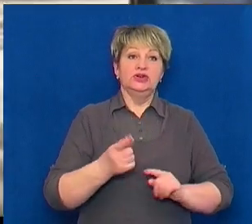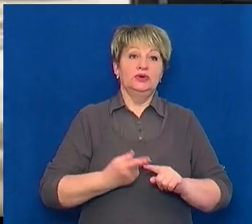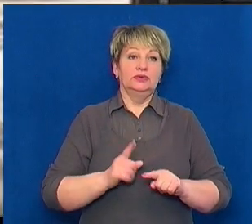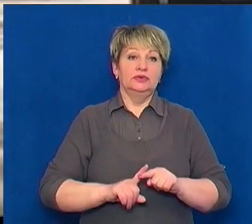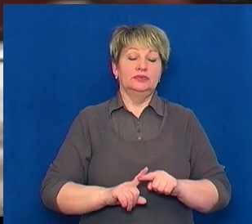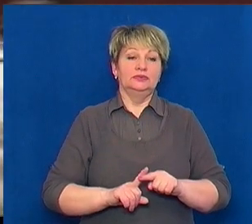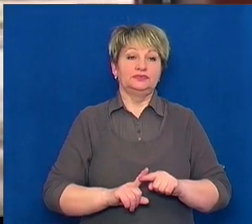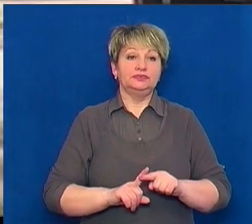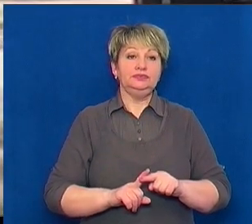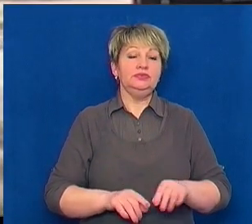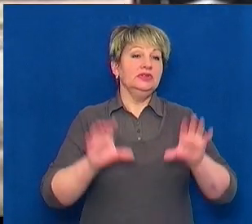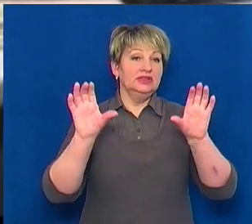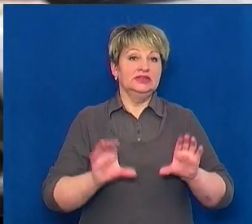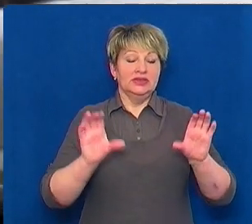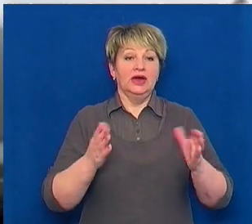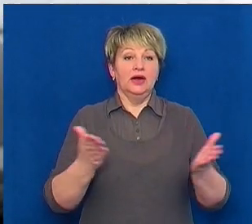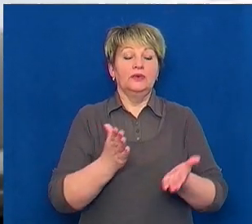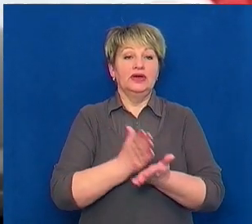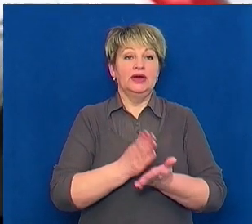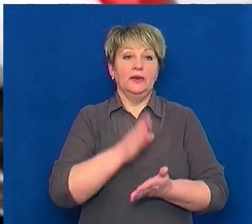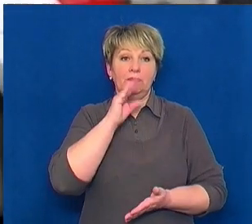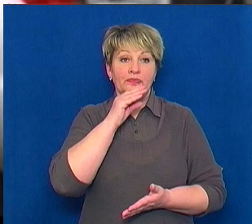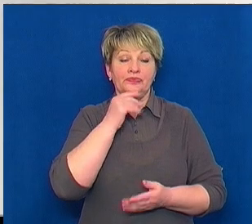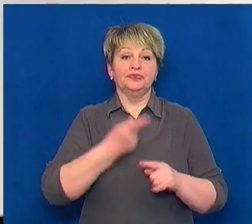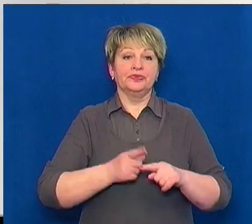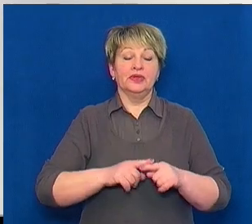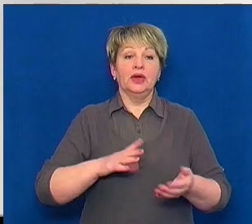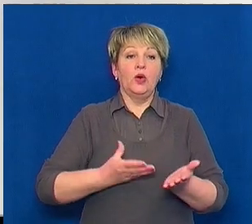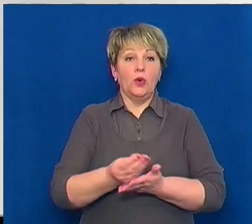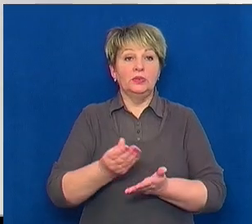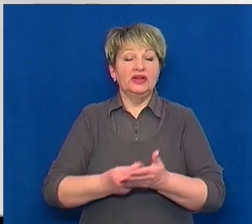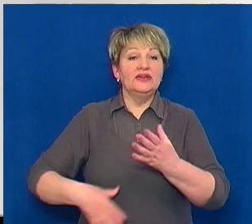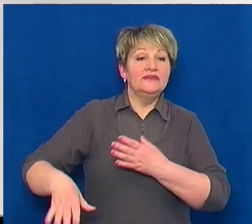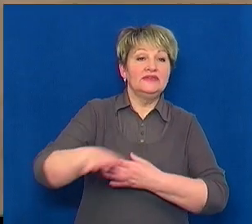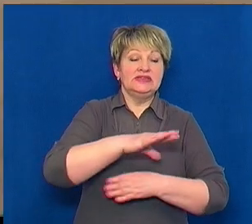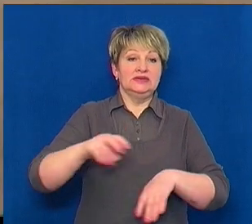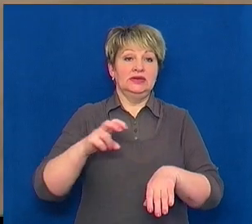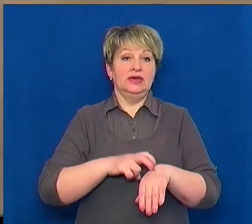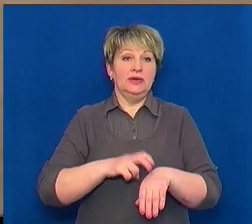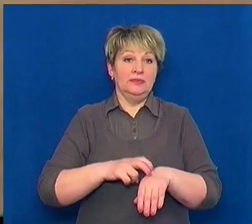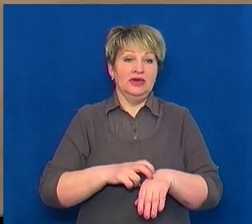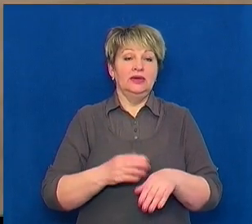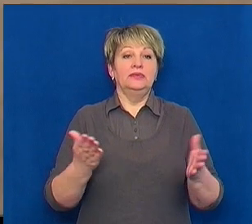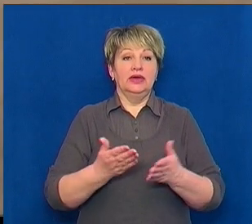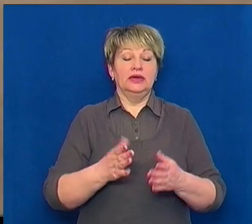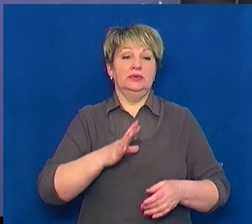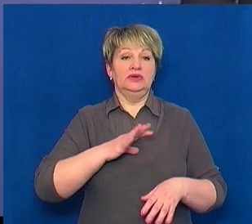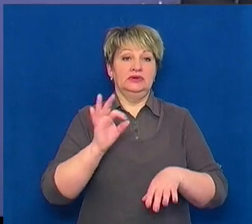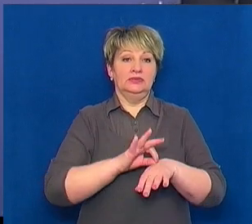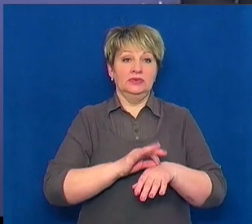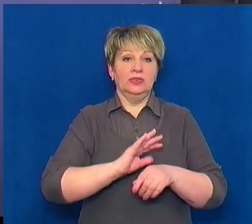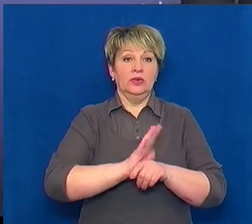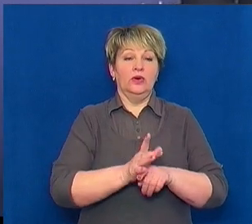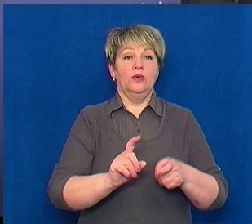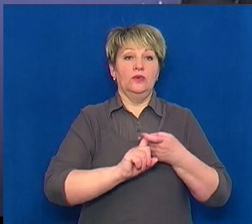Закон, про який йде мова, передбачає доплати усім медикам, які безпосередньо працюють з хворими на коронавірус. В